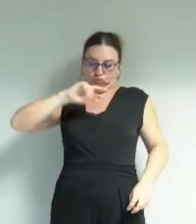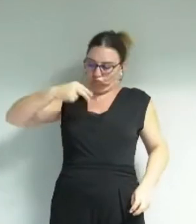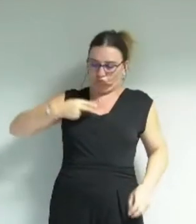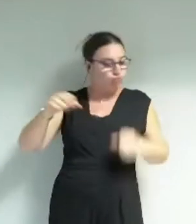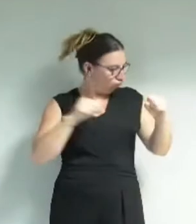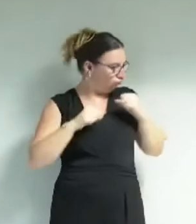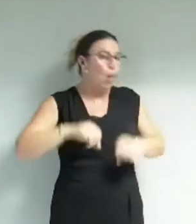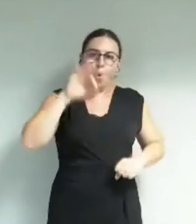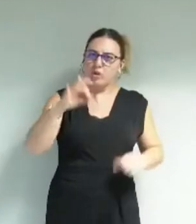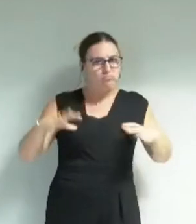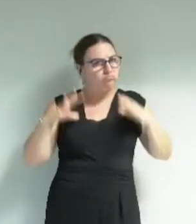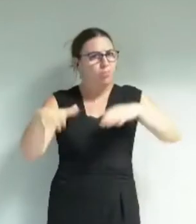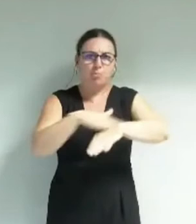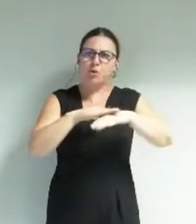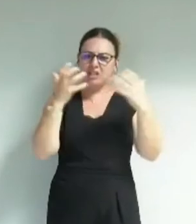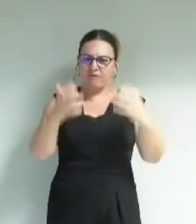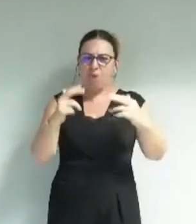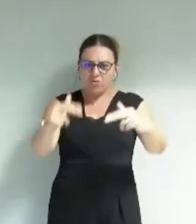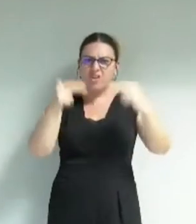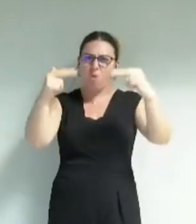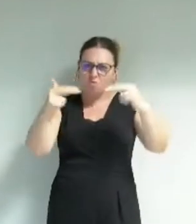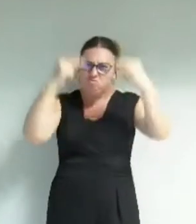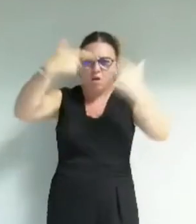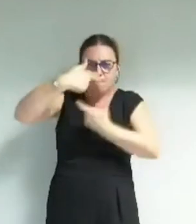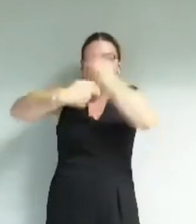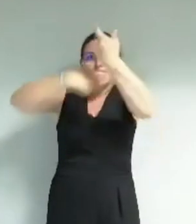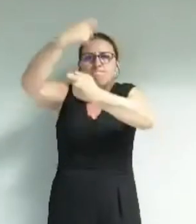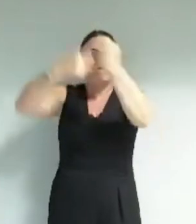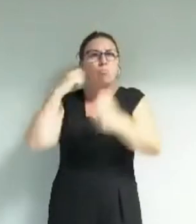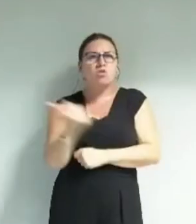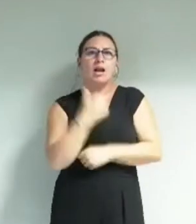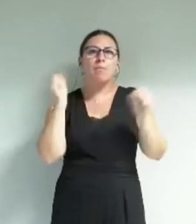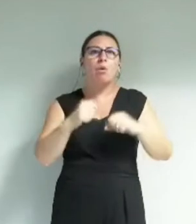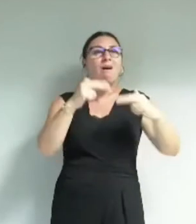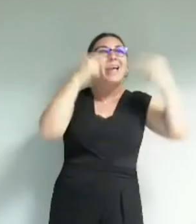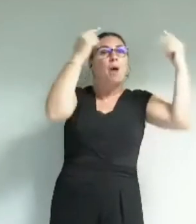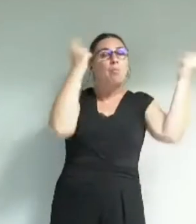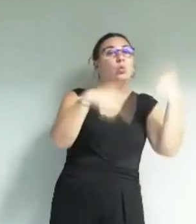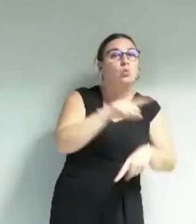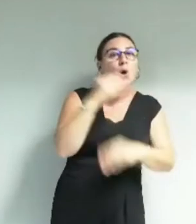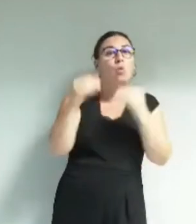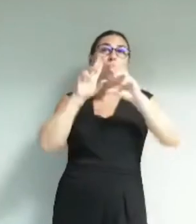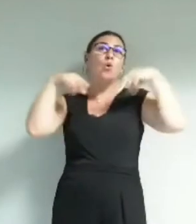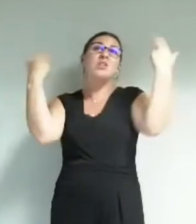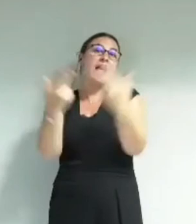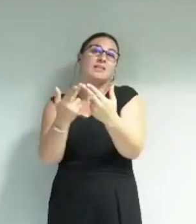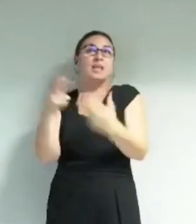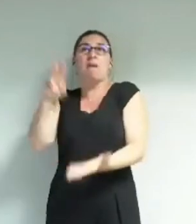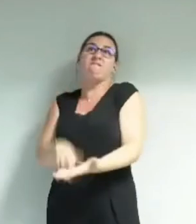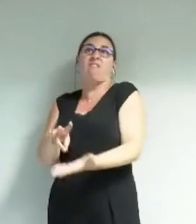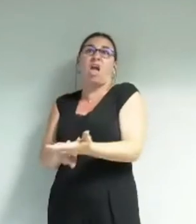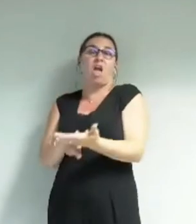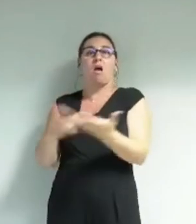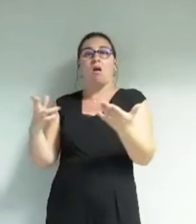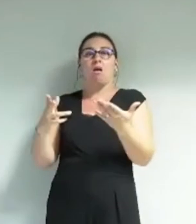tout à fait prêts à inscrire notre politique culturelle dans ce cadre là puisque c'est la même chose de dire élitaire pour tous que de dire universalisme réel avec des